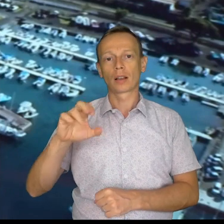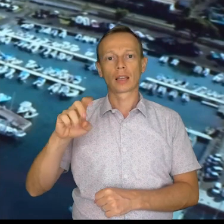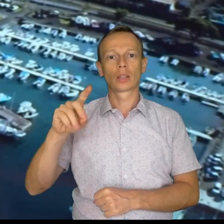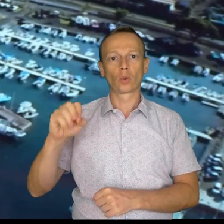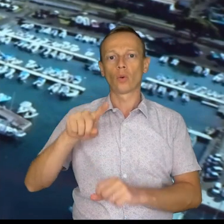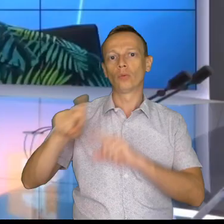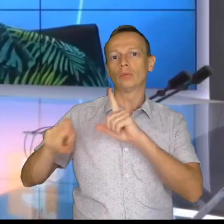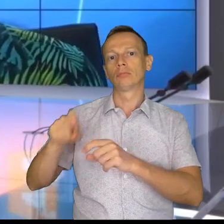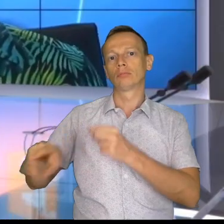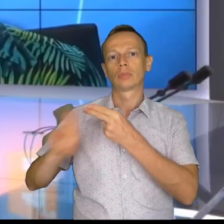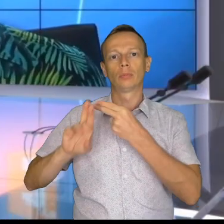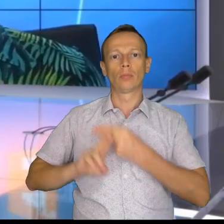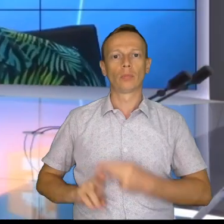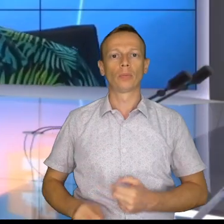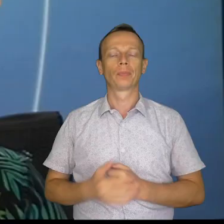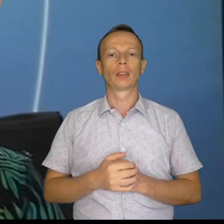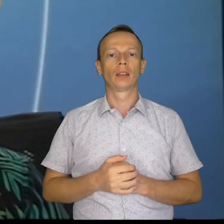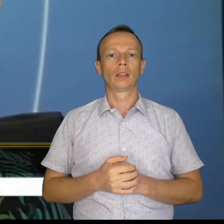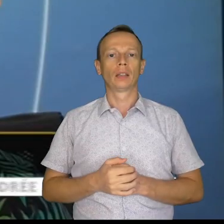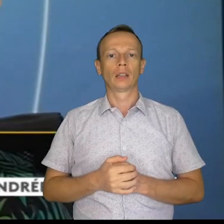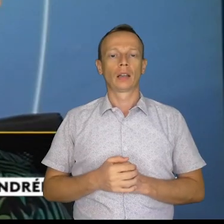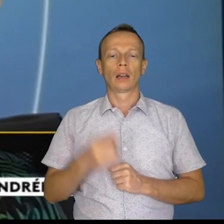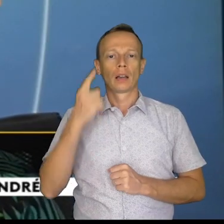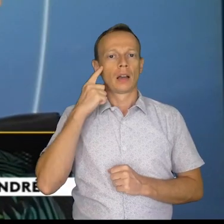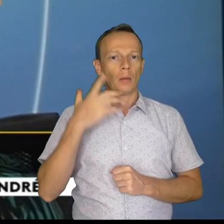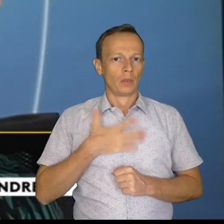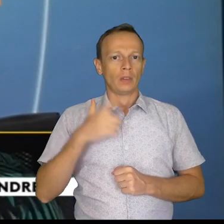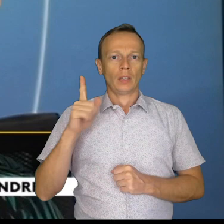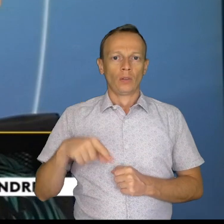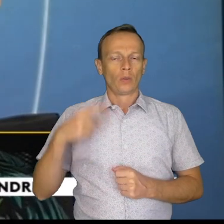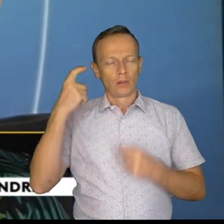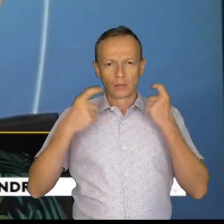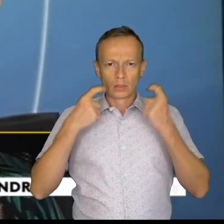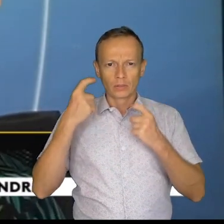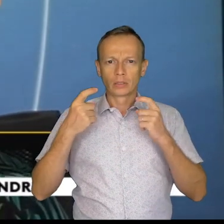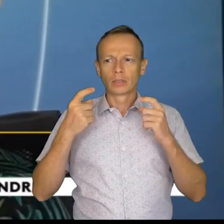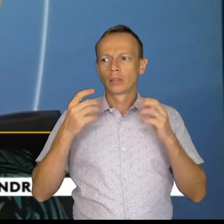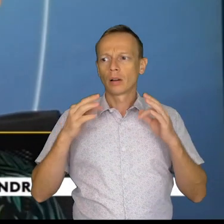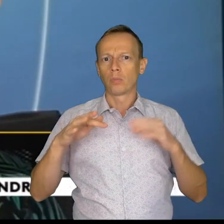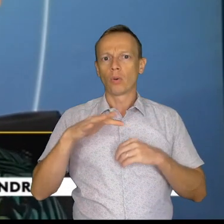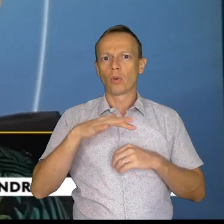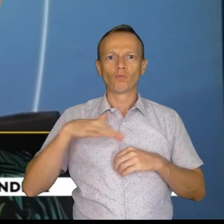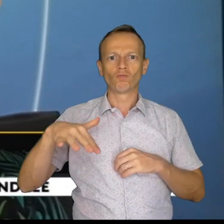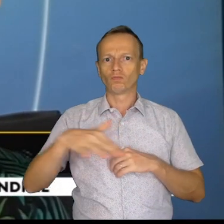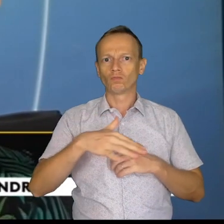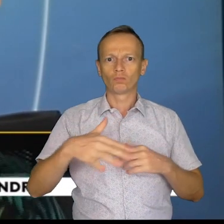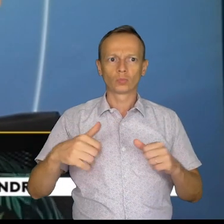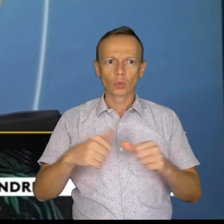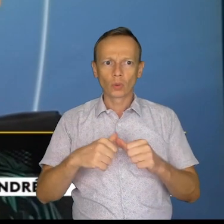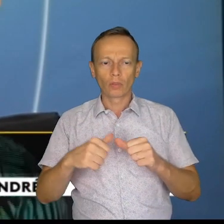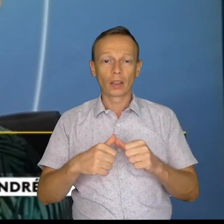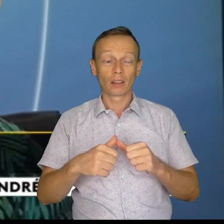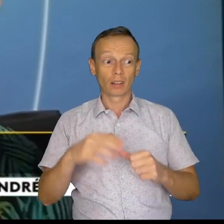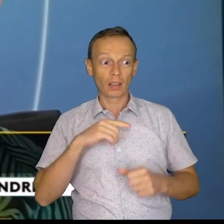extrait. – Je pense qu'il faut rétablir un peu le discours de la place et c'est normal. On parle de ceux qui sont en